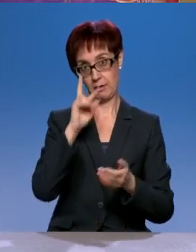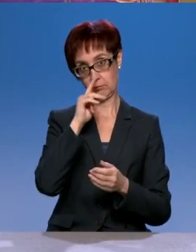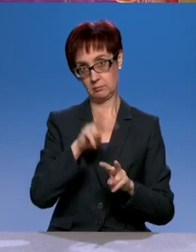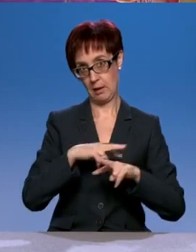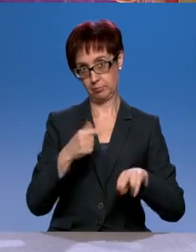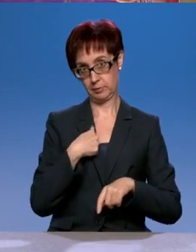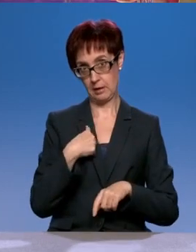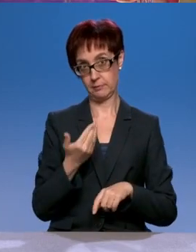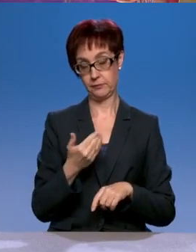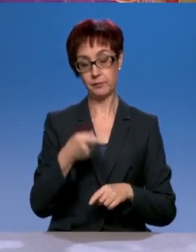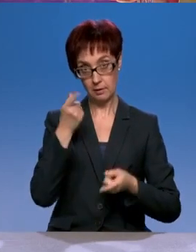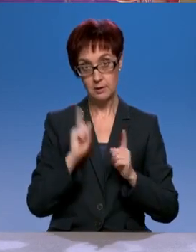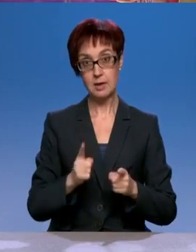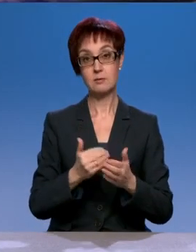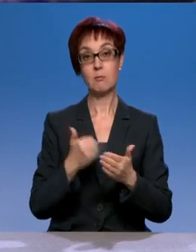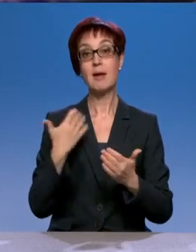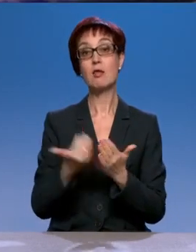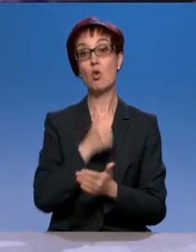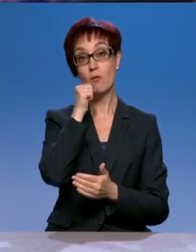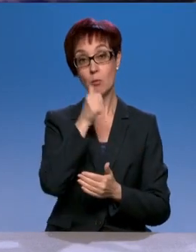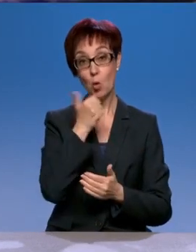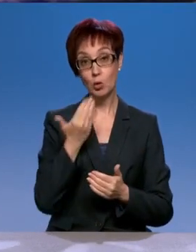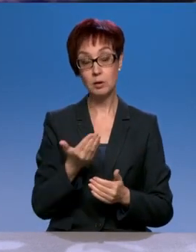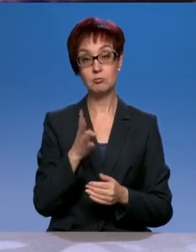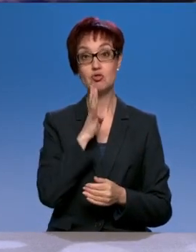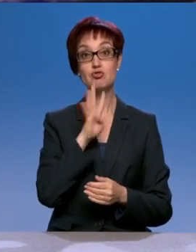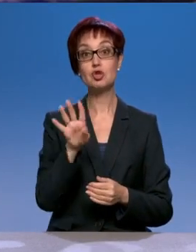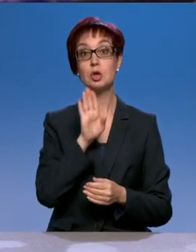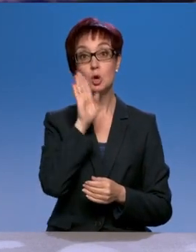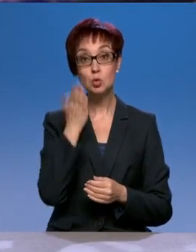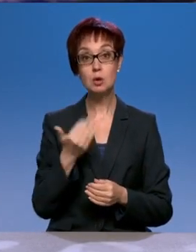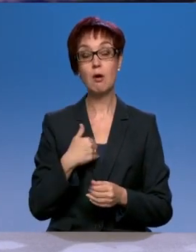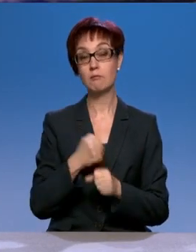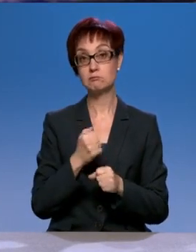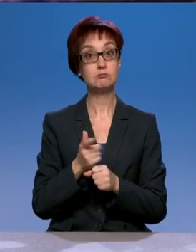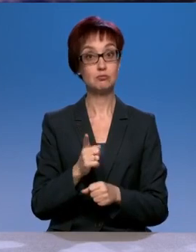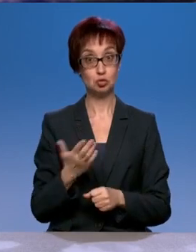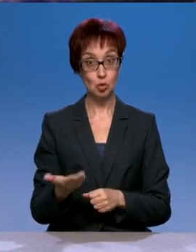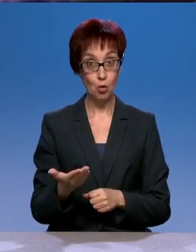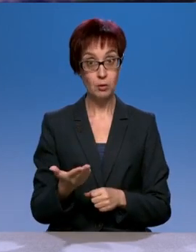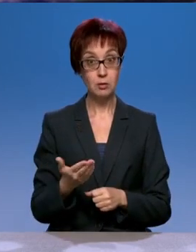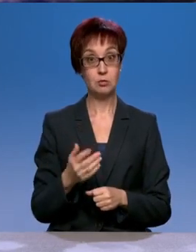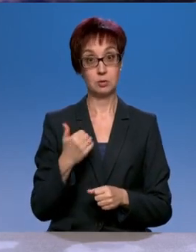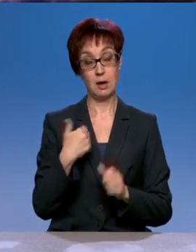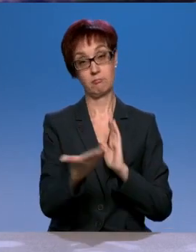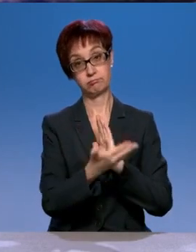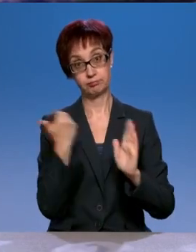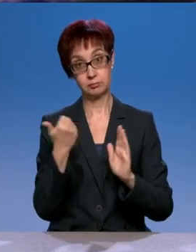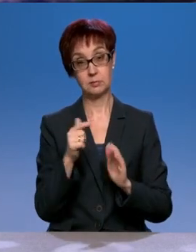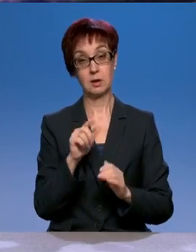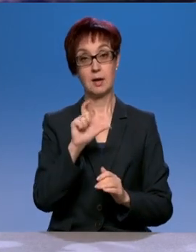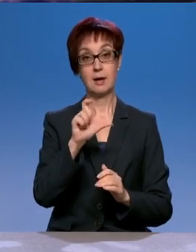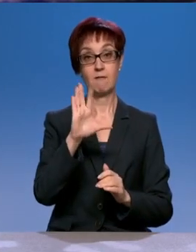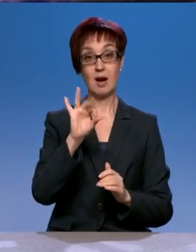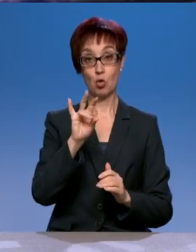естественно, перед Новым годом время четыре утра. Я что делаю? Я, естественно, вызываю эвакуатор, естественно, пожадничал с дуру,